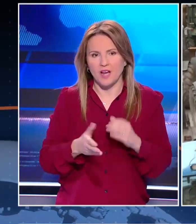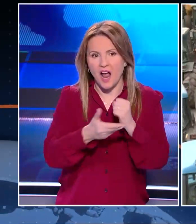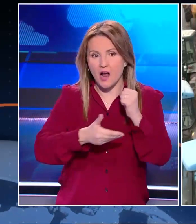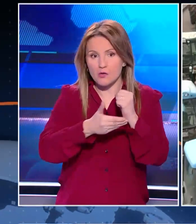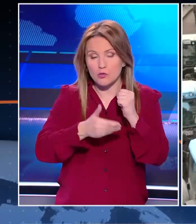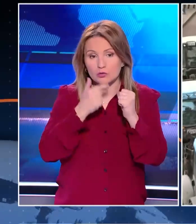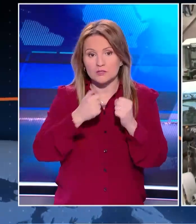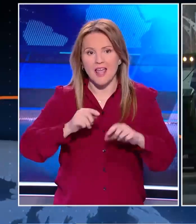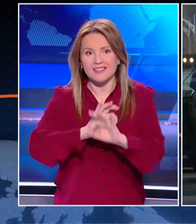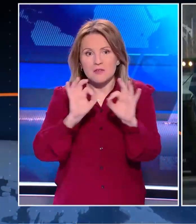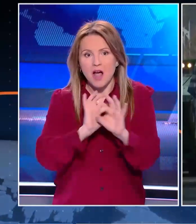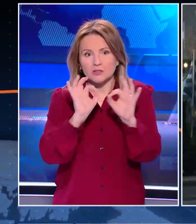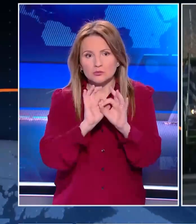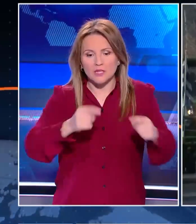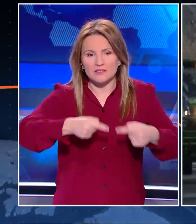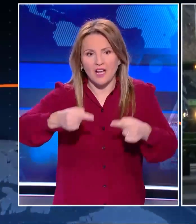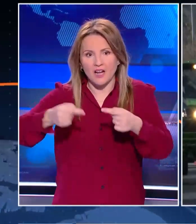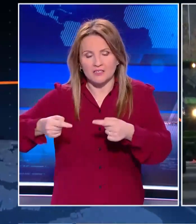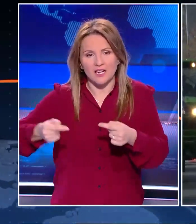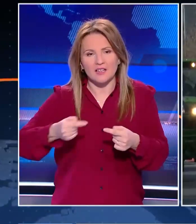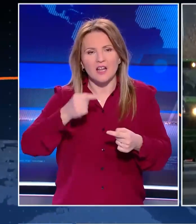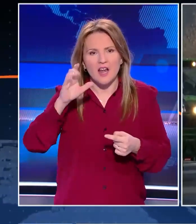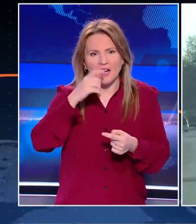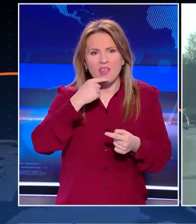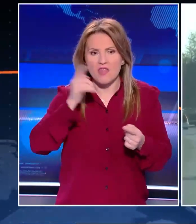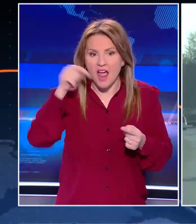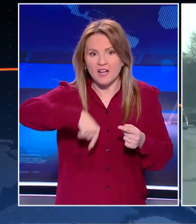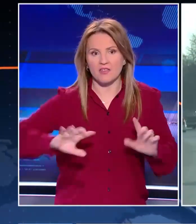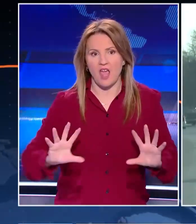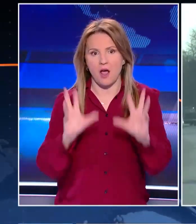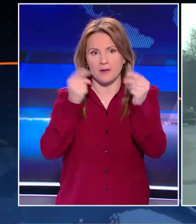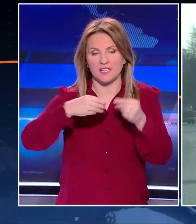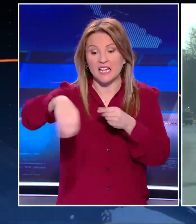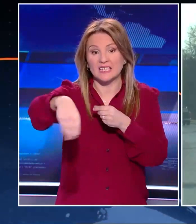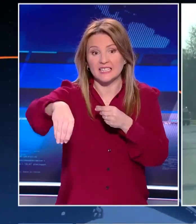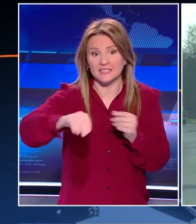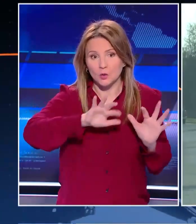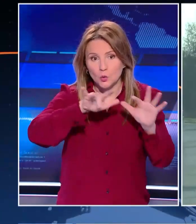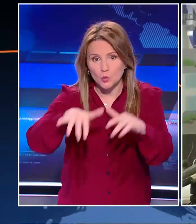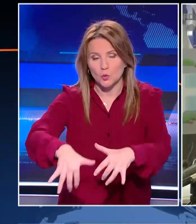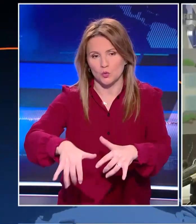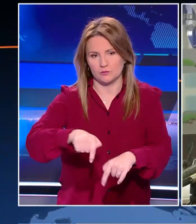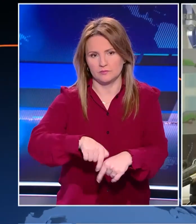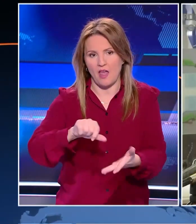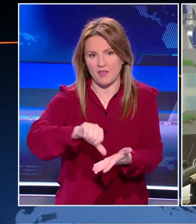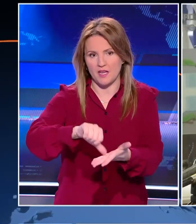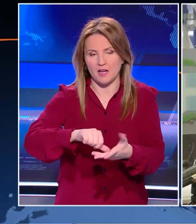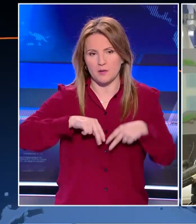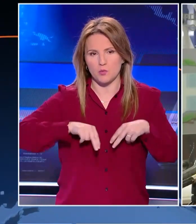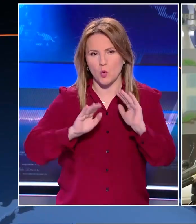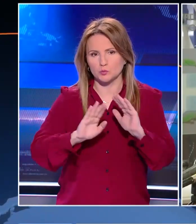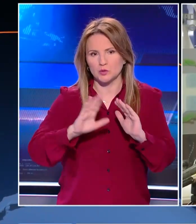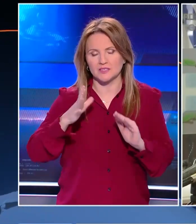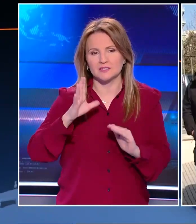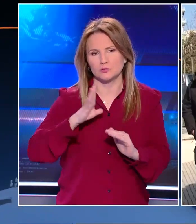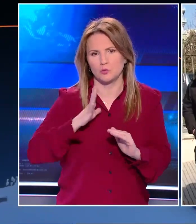Οι αγρότες ζεσταίουν τις μηχανές των τρακτέρ και προετοιμάζονται για το Παναγροτικό Συλλαλτήριο στην Αθήνα την ερχόμενη Τρίτη. Ο Υπουργός Προστασίας του